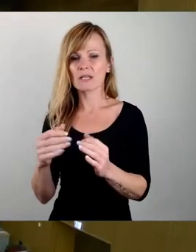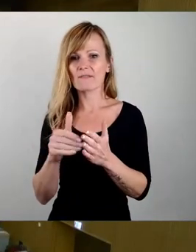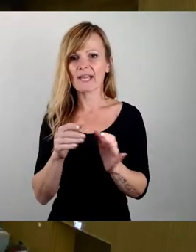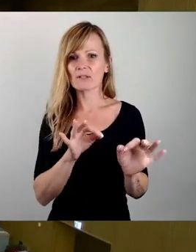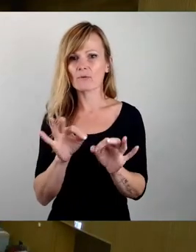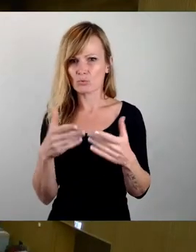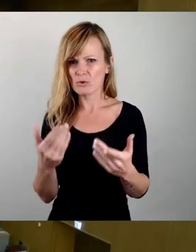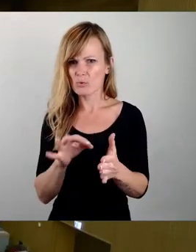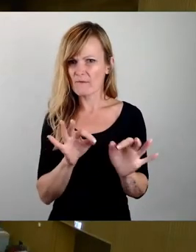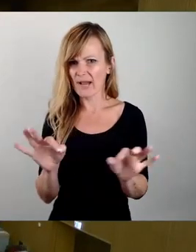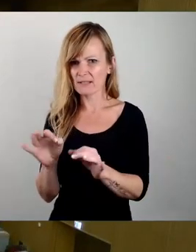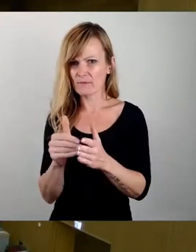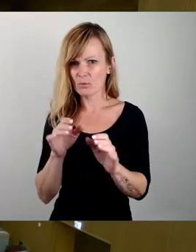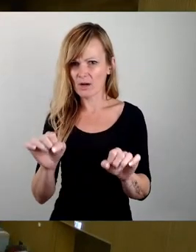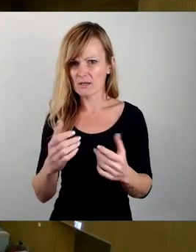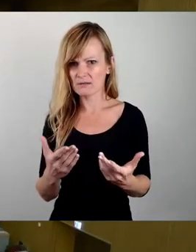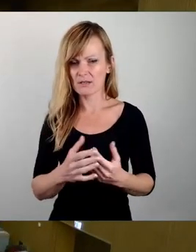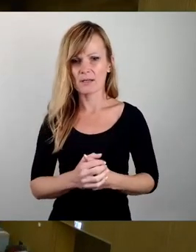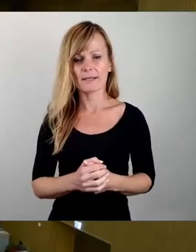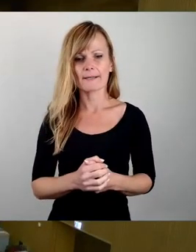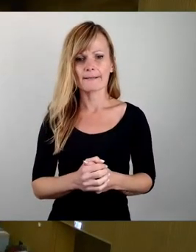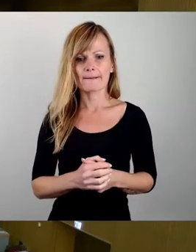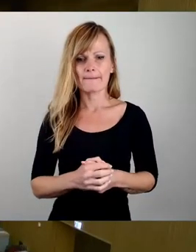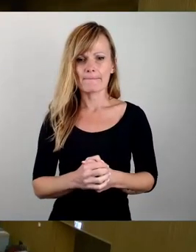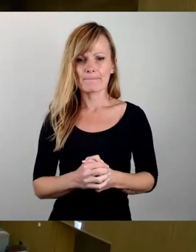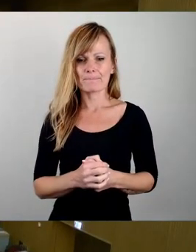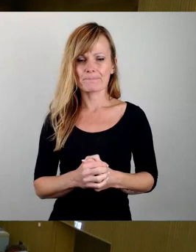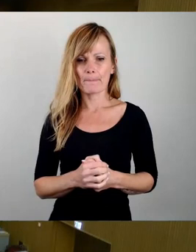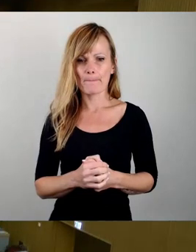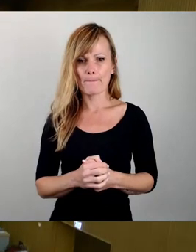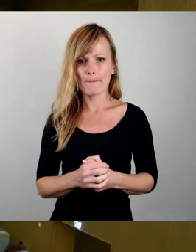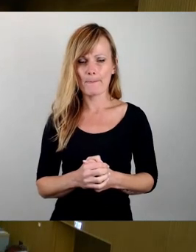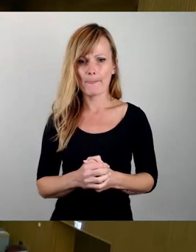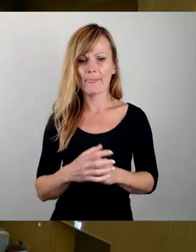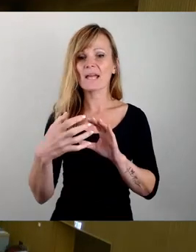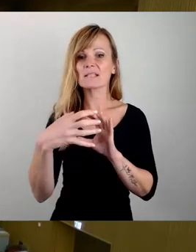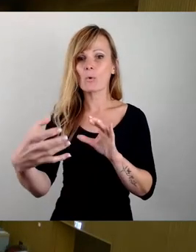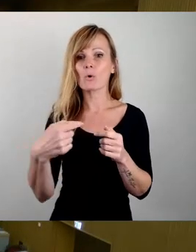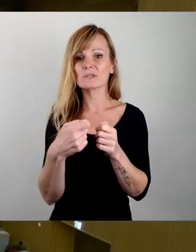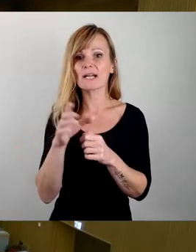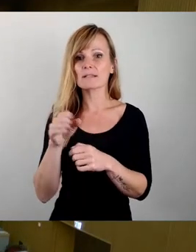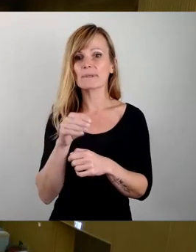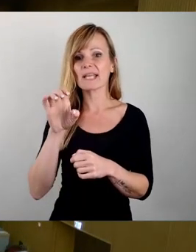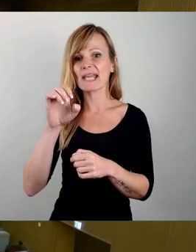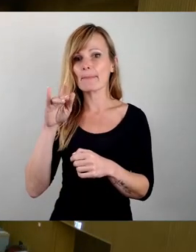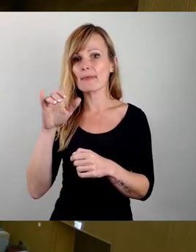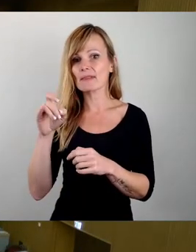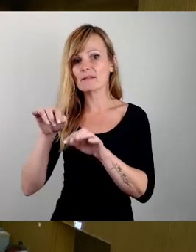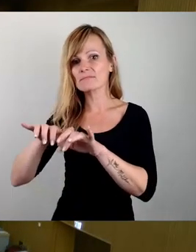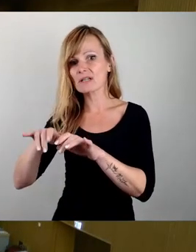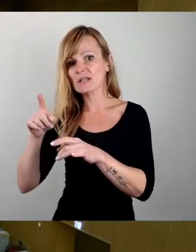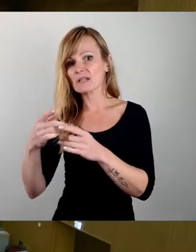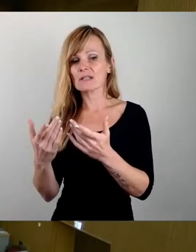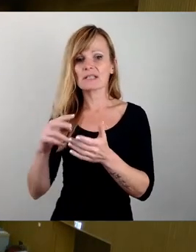weiterführen können. Also ich bin hier in Dauerkontakt mit dem EBIT im Hintergrund, der auch hier vor Ort ist. Auch die